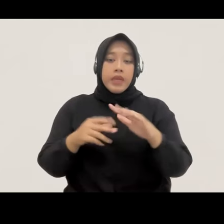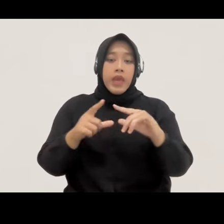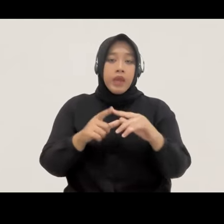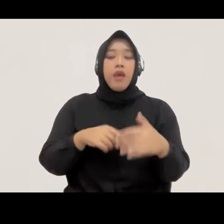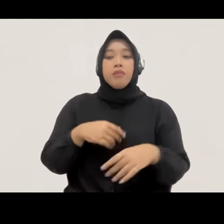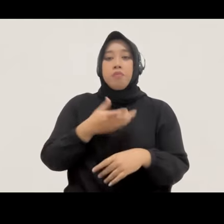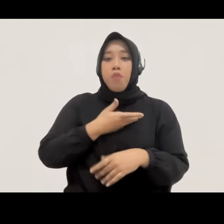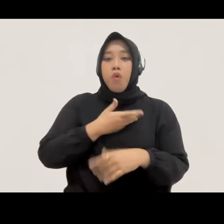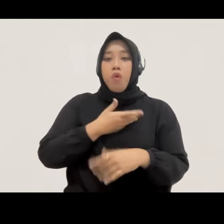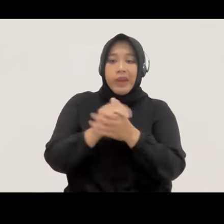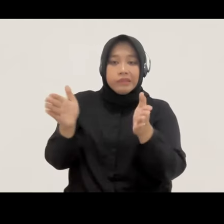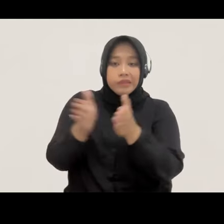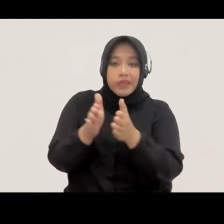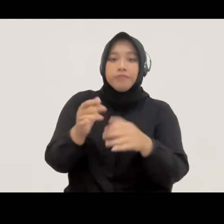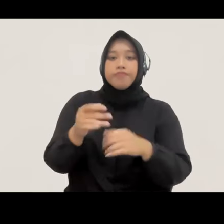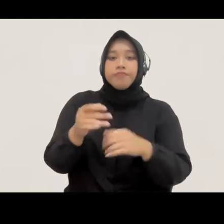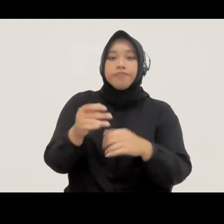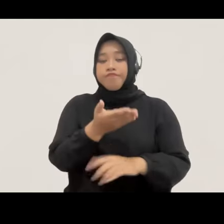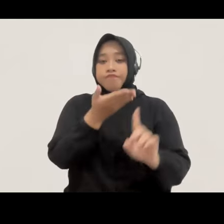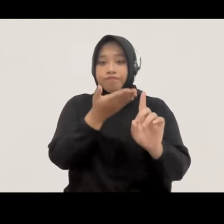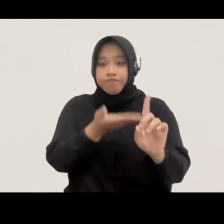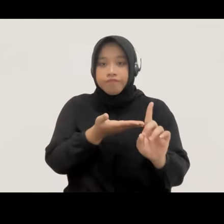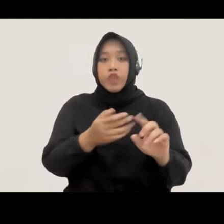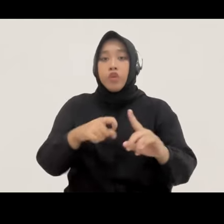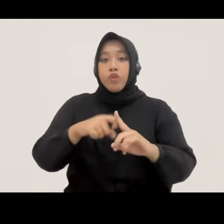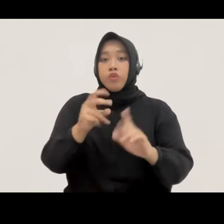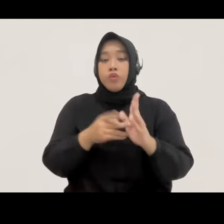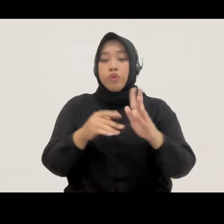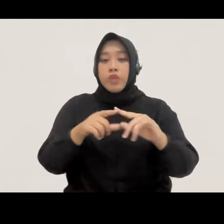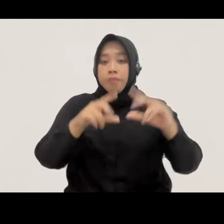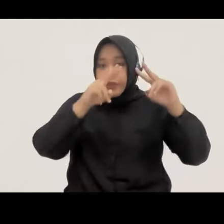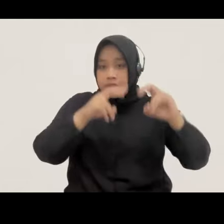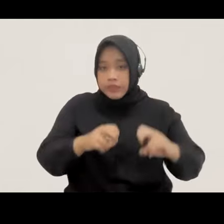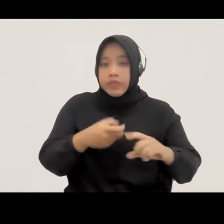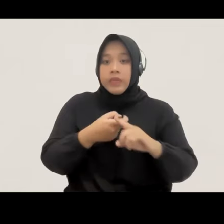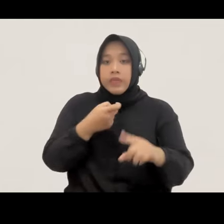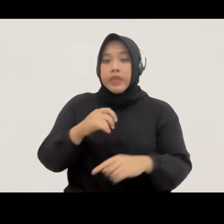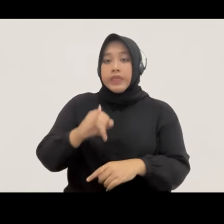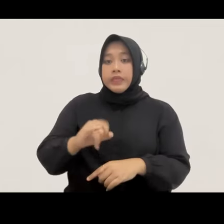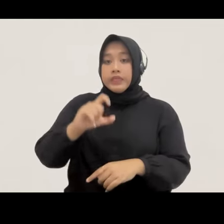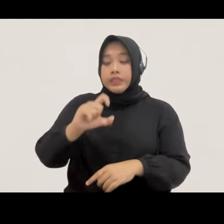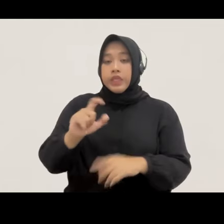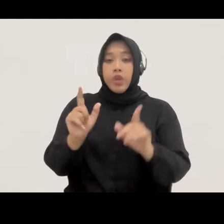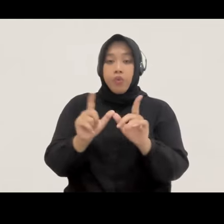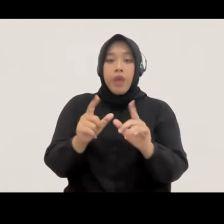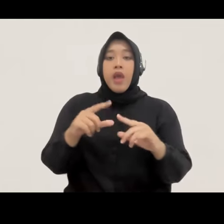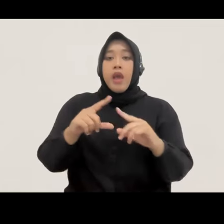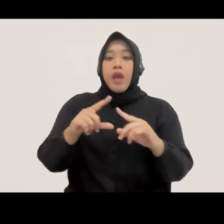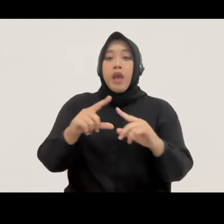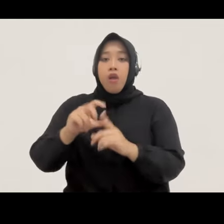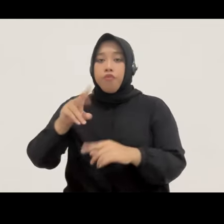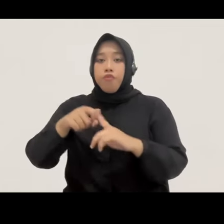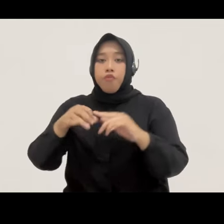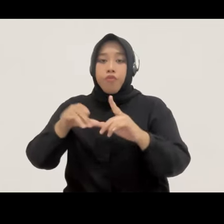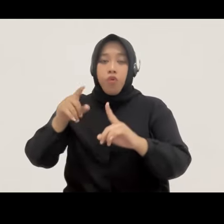pertama kita. Bang Kurnia adalah peneliti dari Indonesia Corruption Watch atau ICW dan juga advokat yang sudah lama bergerak